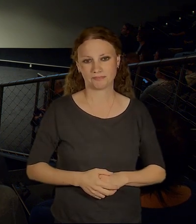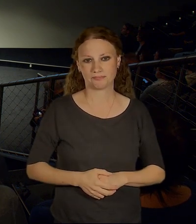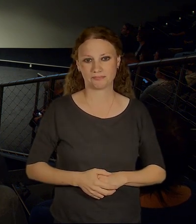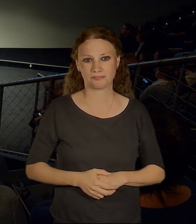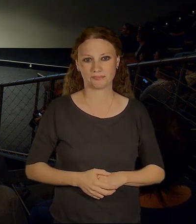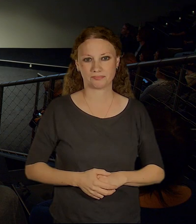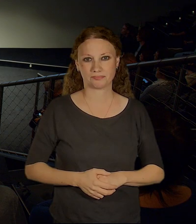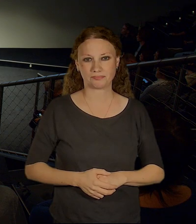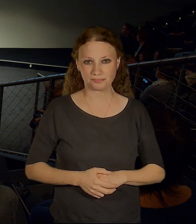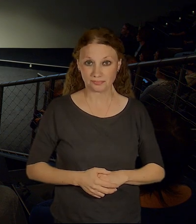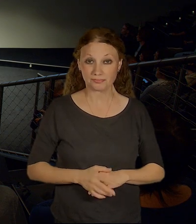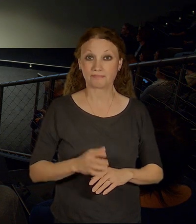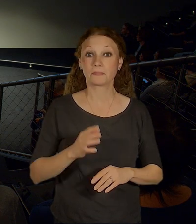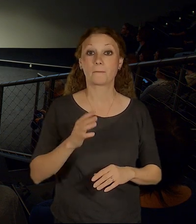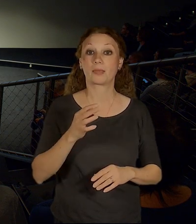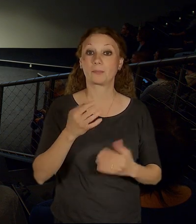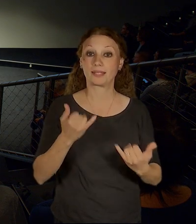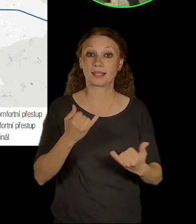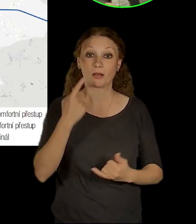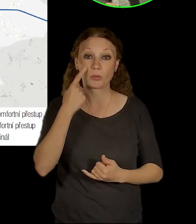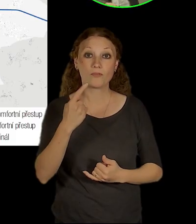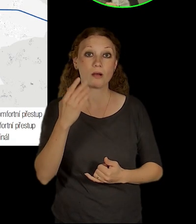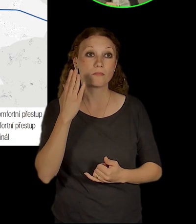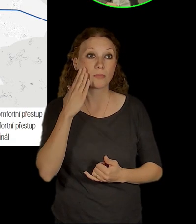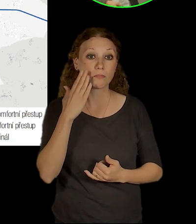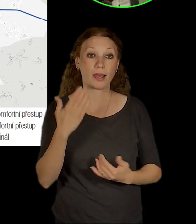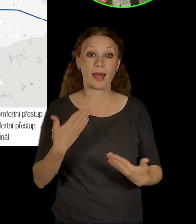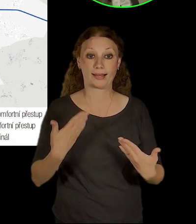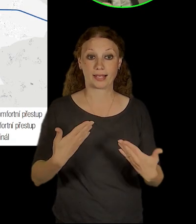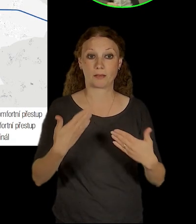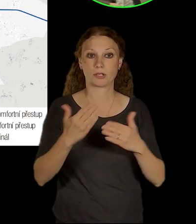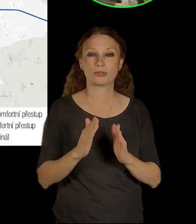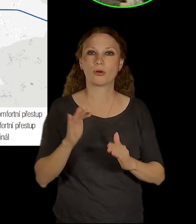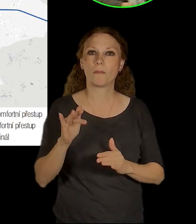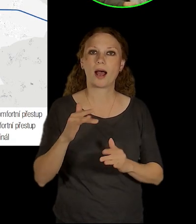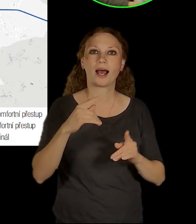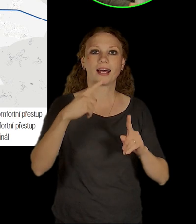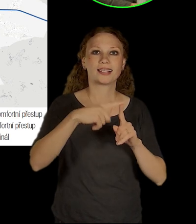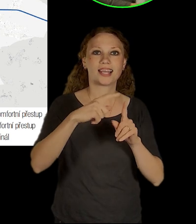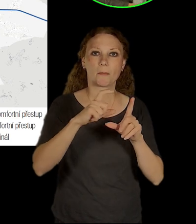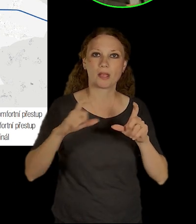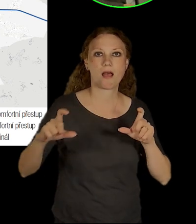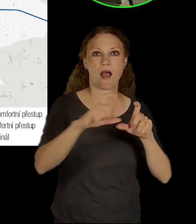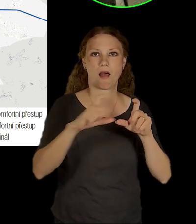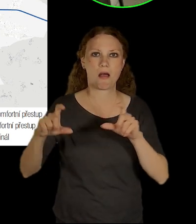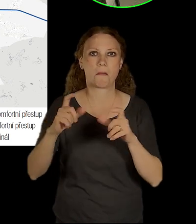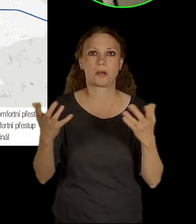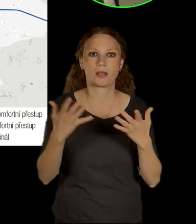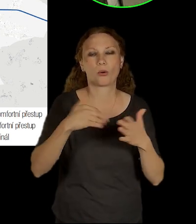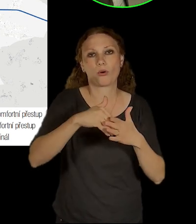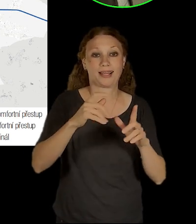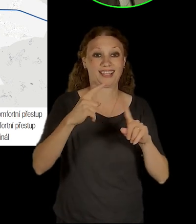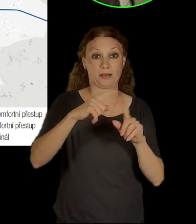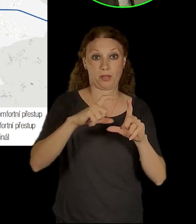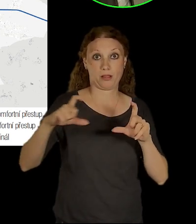podíváme, jaké terminály nám vlastně fungují dnes ve městě v takovém tom opravdu slova smyslu přestupu mezi